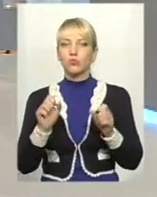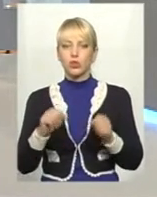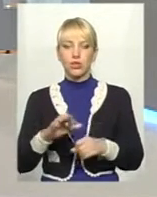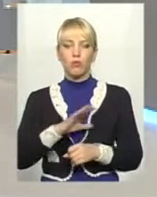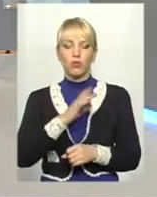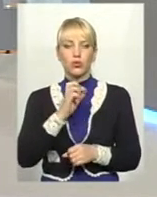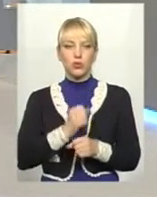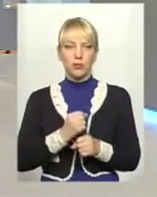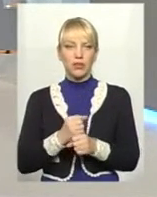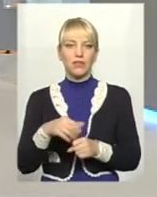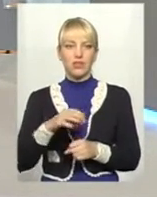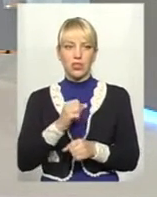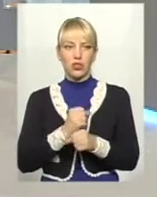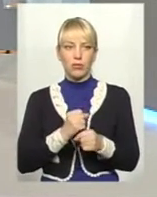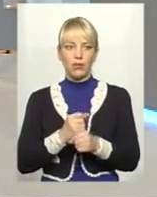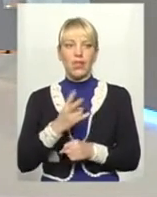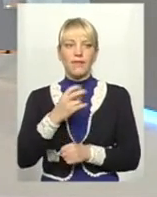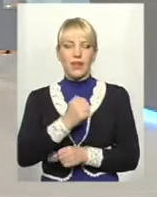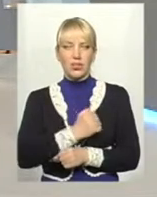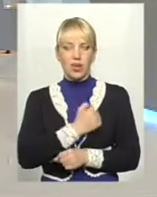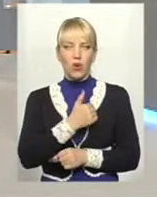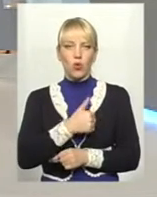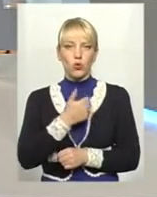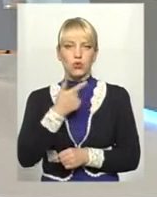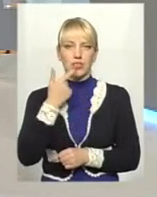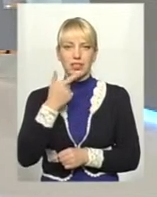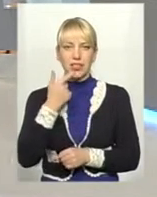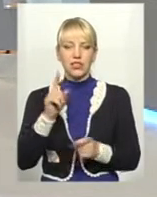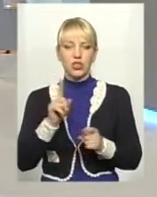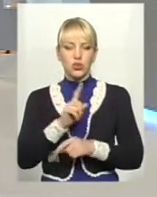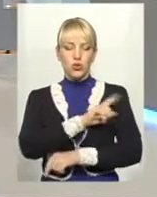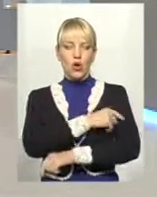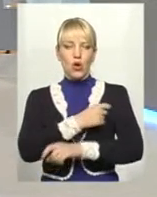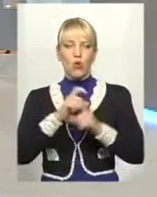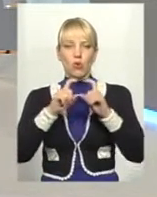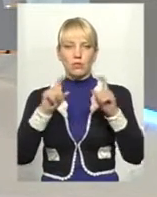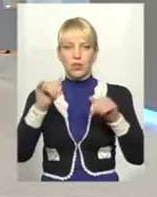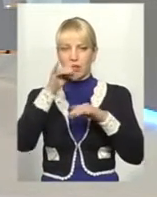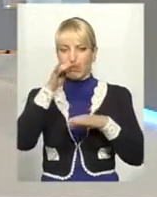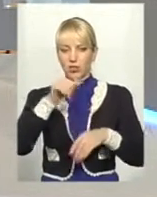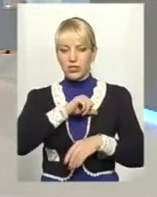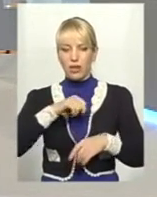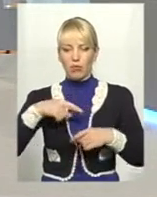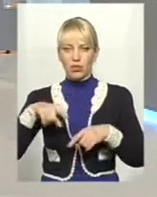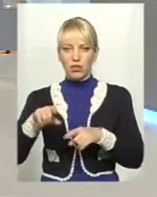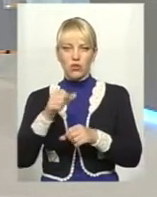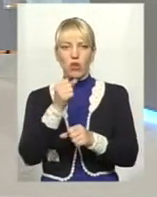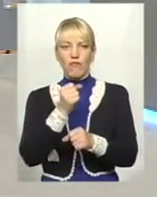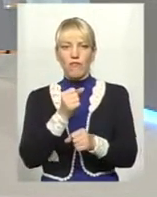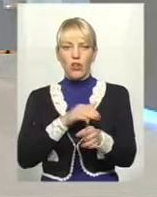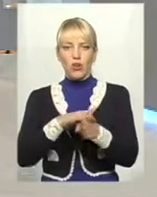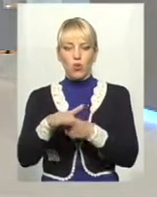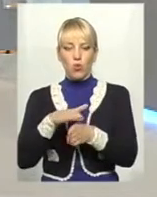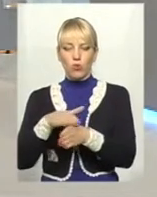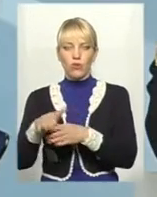Так. На жаль, хочу сказати, що госпіталь не може самостійно виконувати роботи, що пов'язані з будівництвом